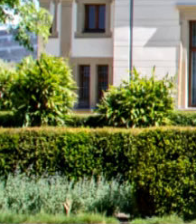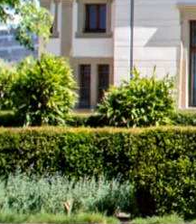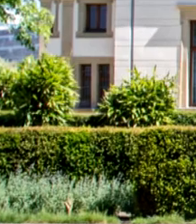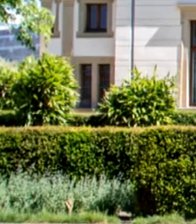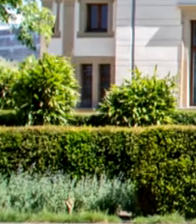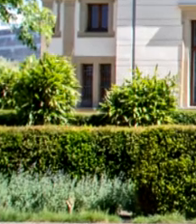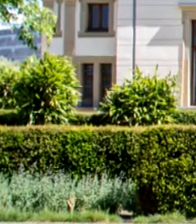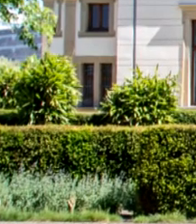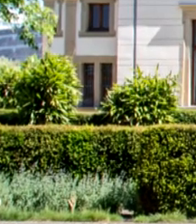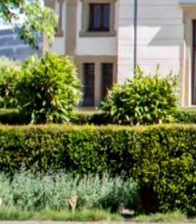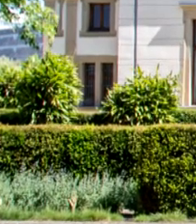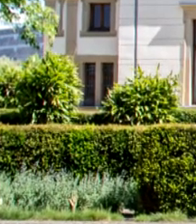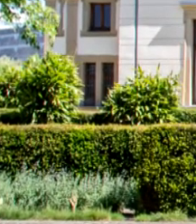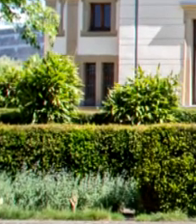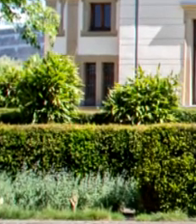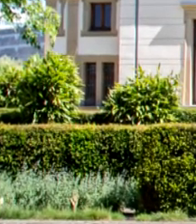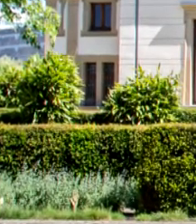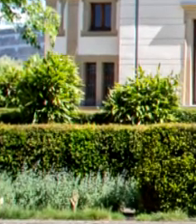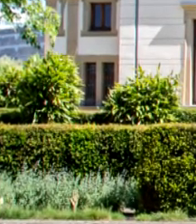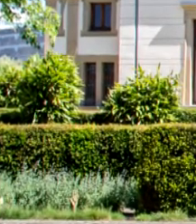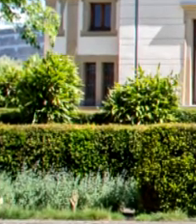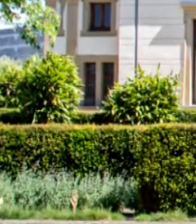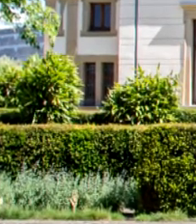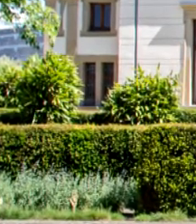Vielen Dank! Vielen